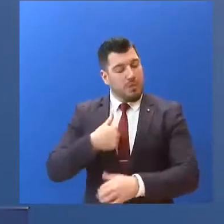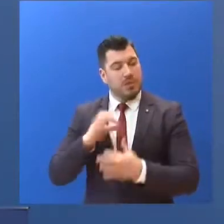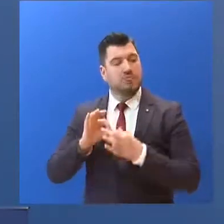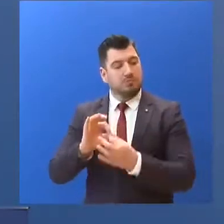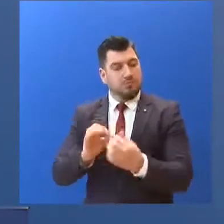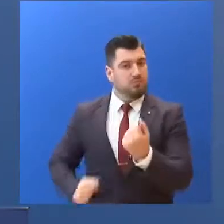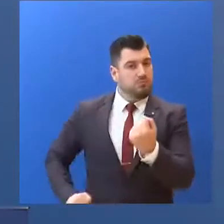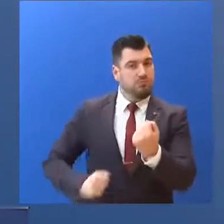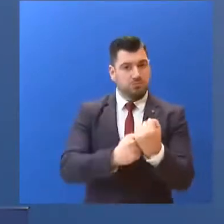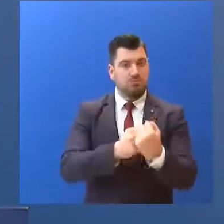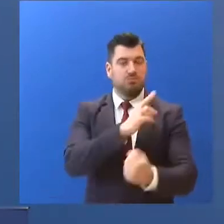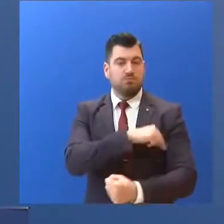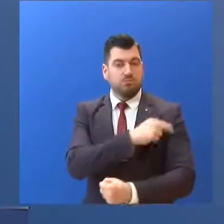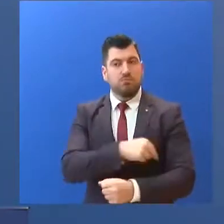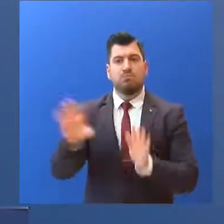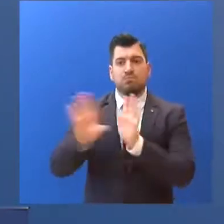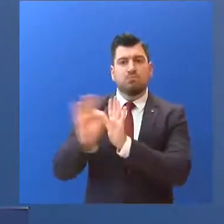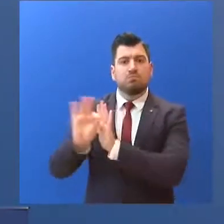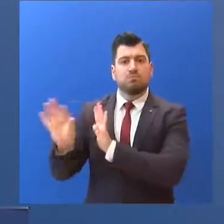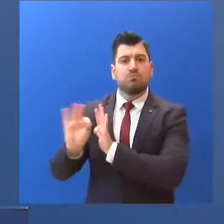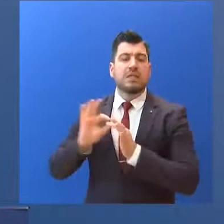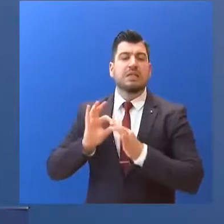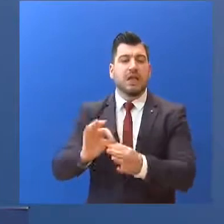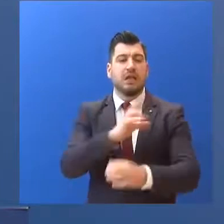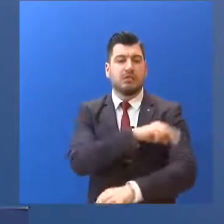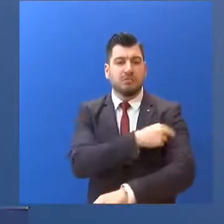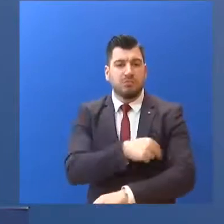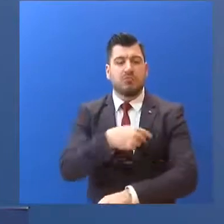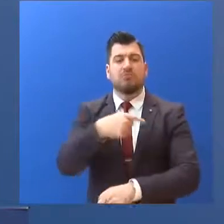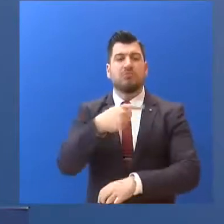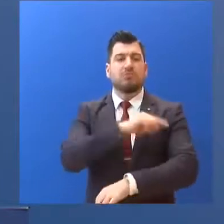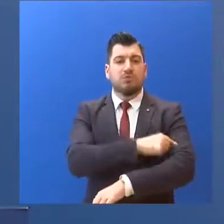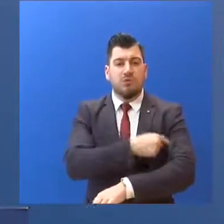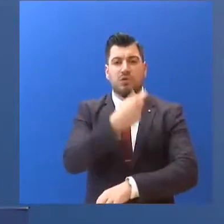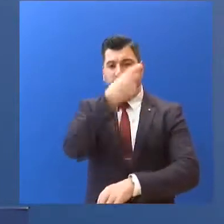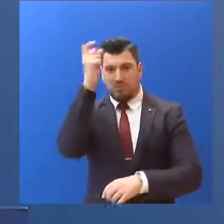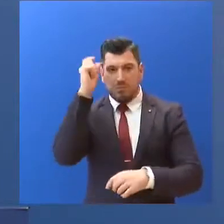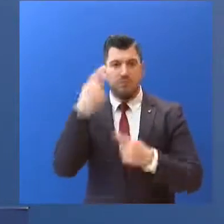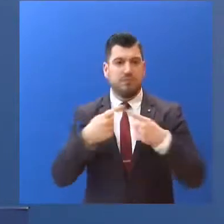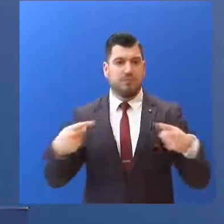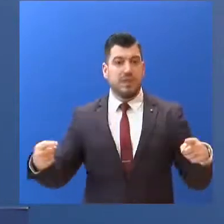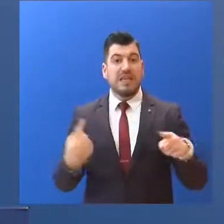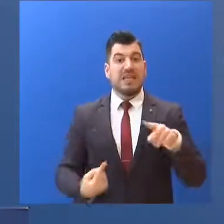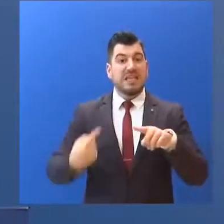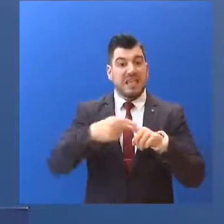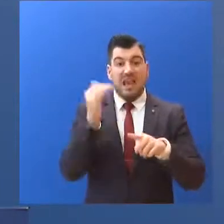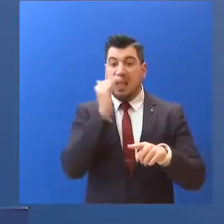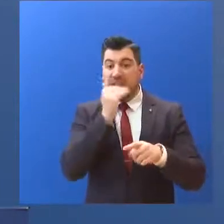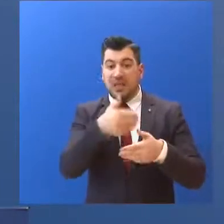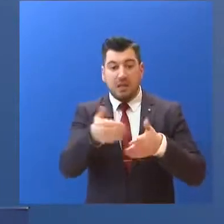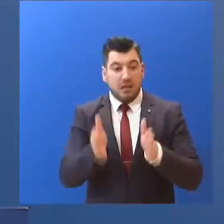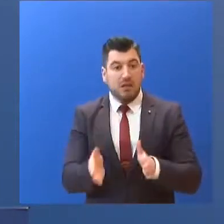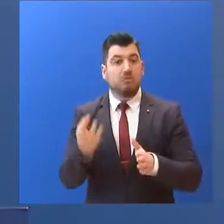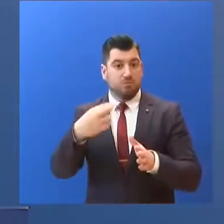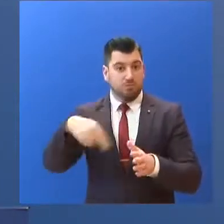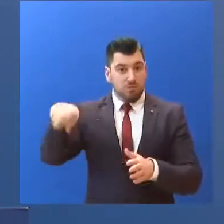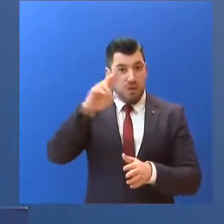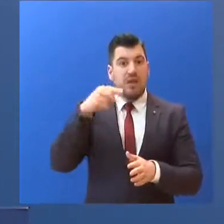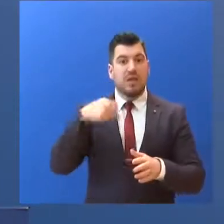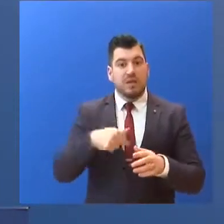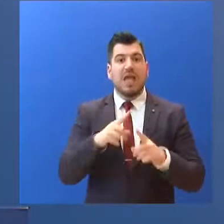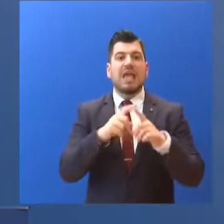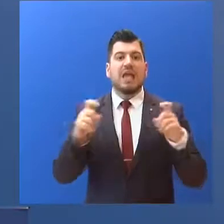του... προσλαμβάνοντας ιατρικό και νοσηλευτικό προσωπικό... αυξάνοντας τις μονάδες εντατικής θεραπείας... και πραγματοποιώντας σημαντικές προμήθειες